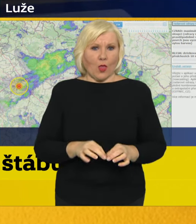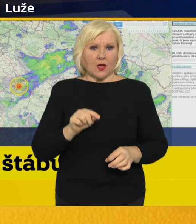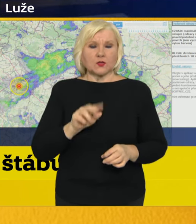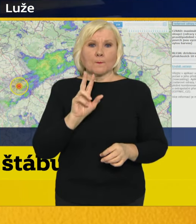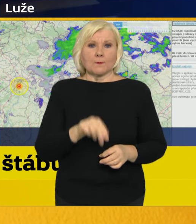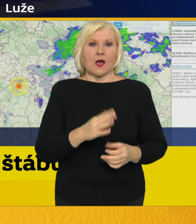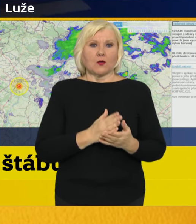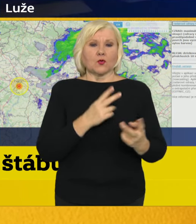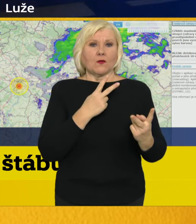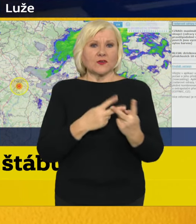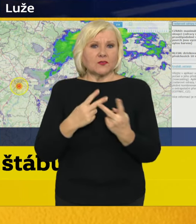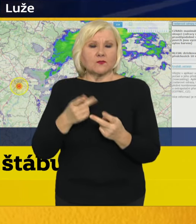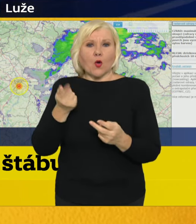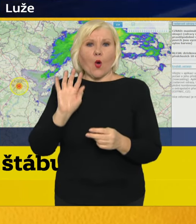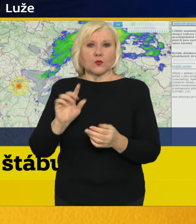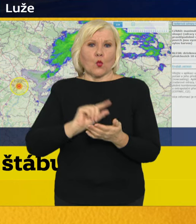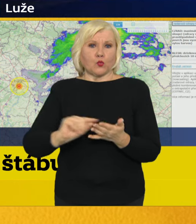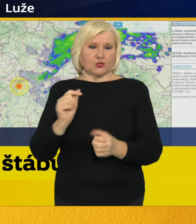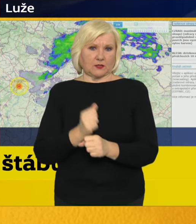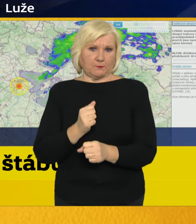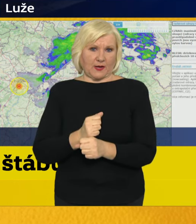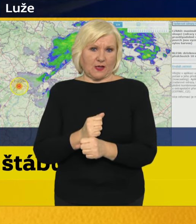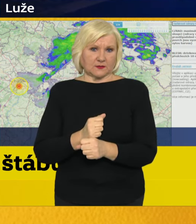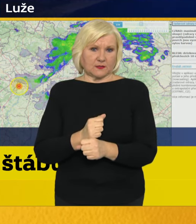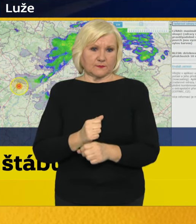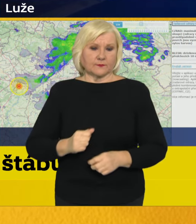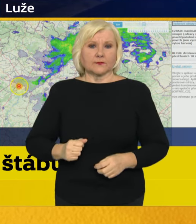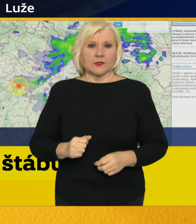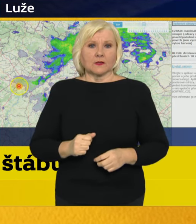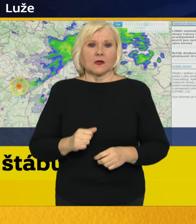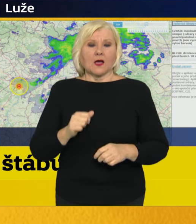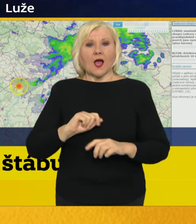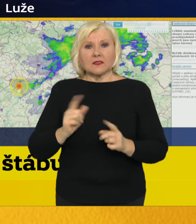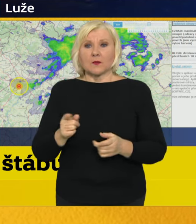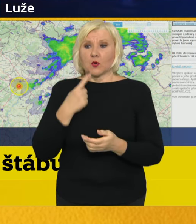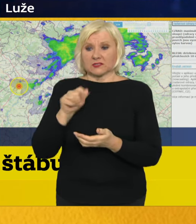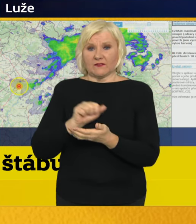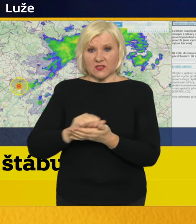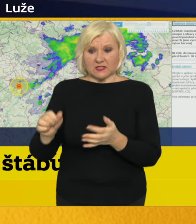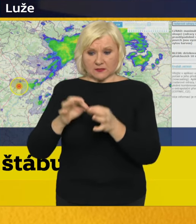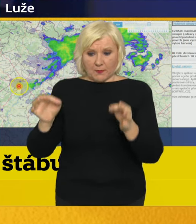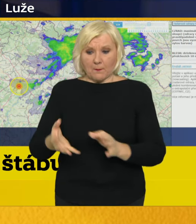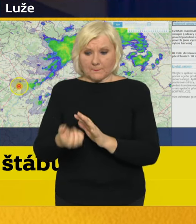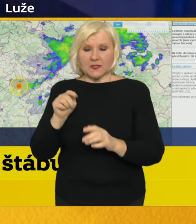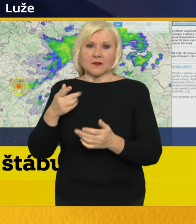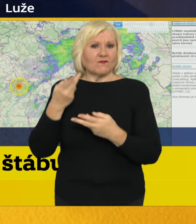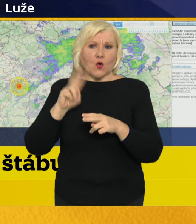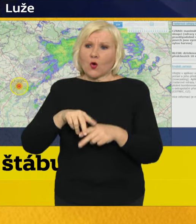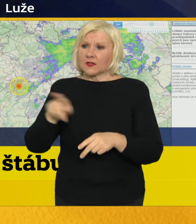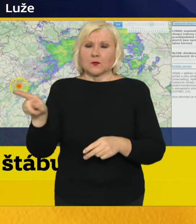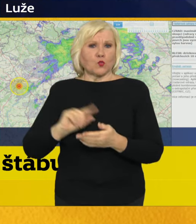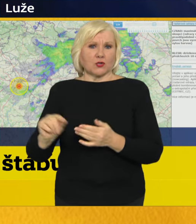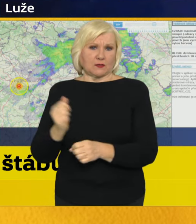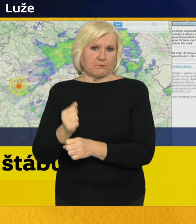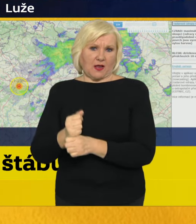webu úřadu práce. Tiště nelze vyzvednout na jakékoliv pobočce úřadu práce. Pokud by